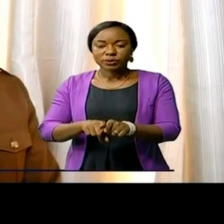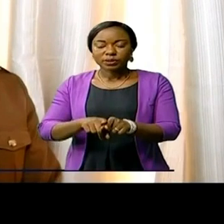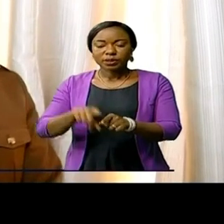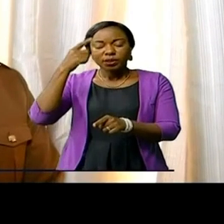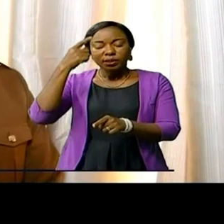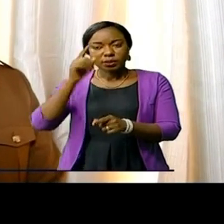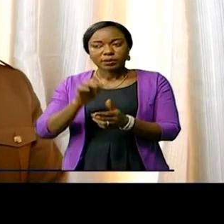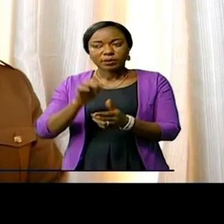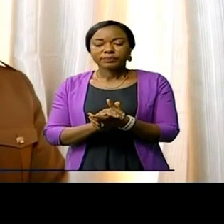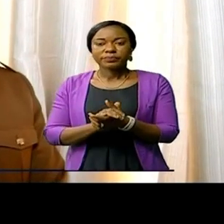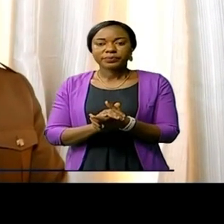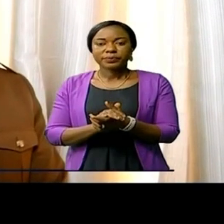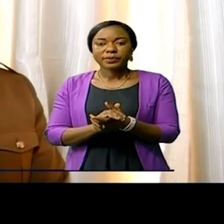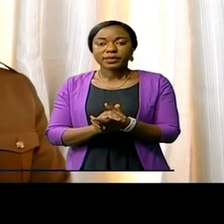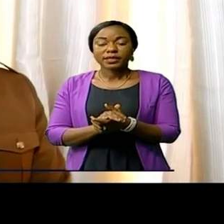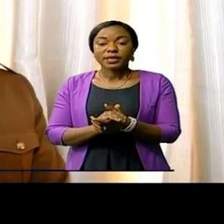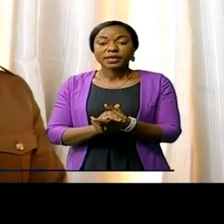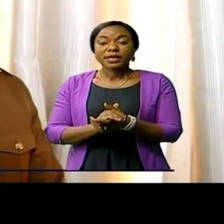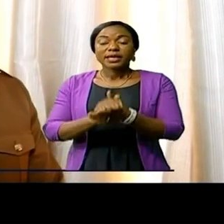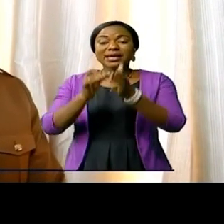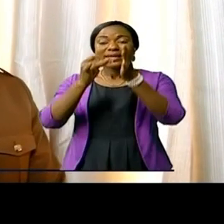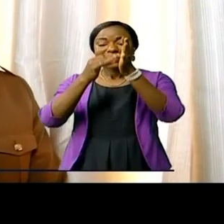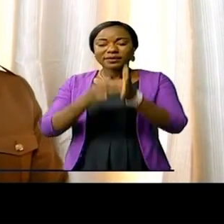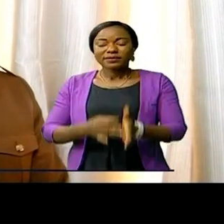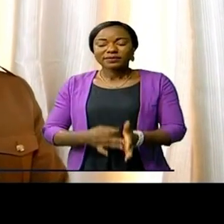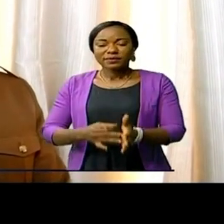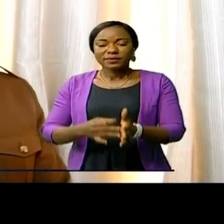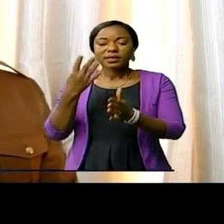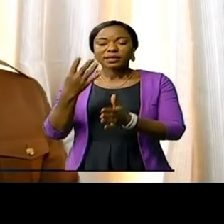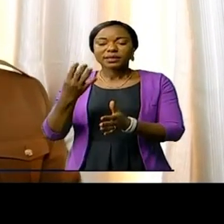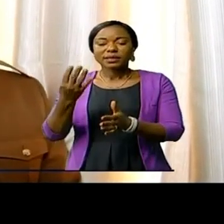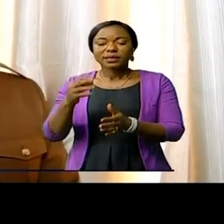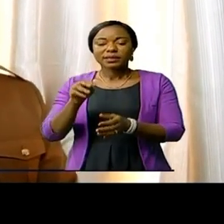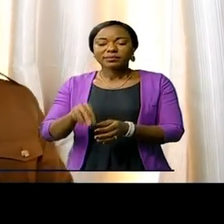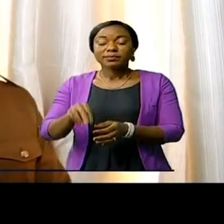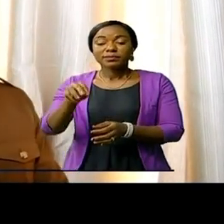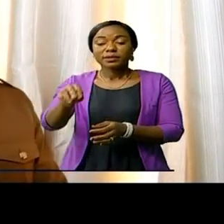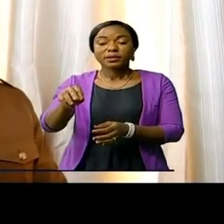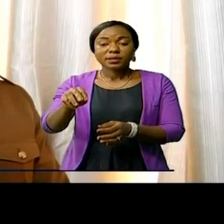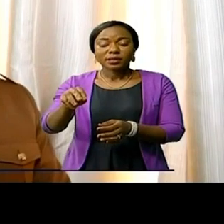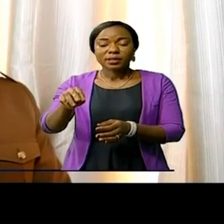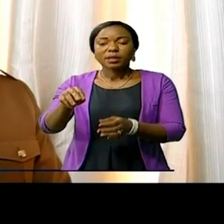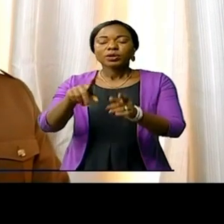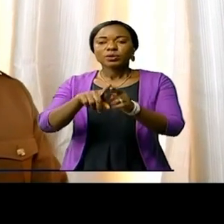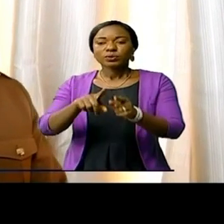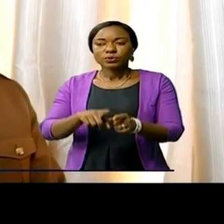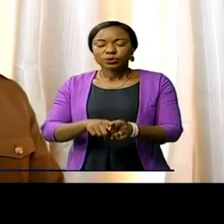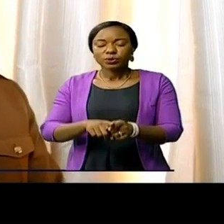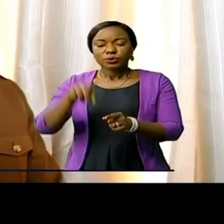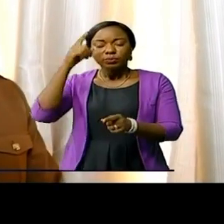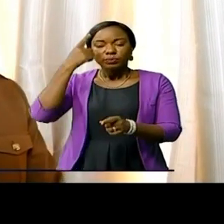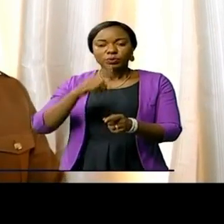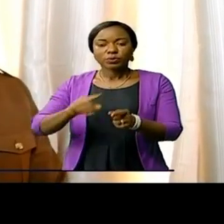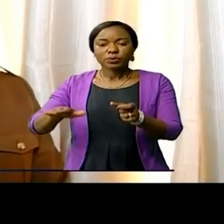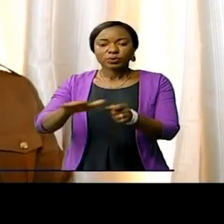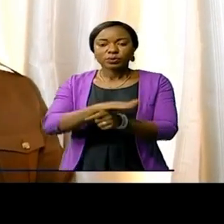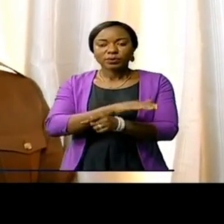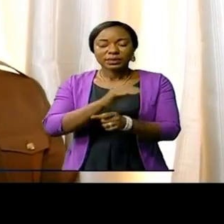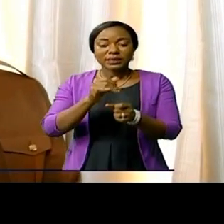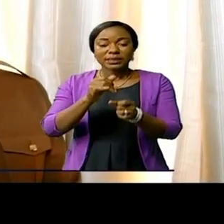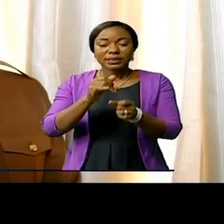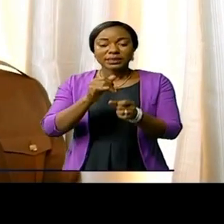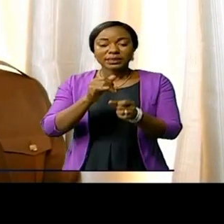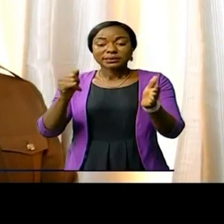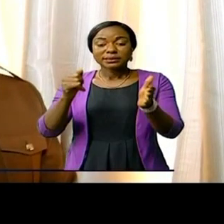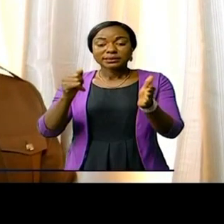hauteur de 943 milliards de francs congolais, soit un taux de réalisation de 136%